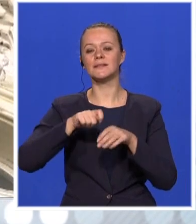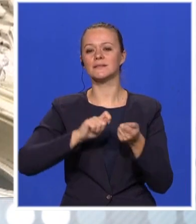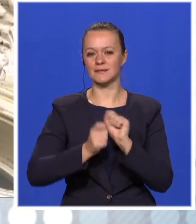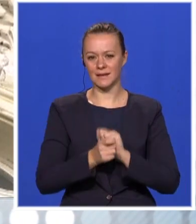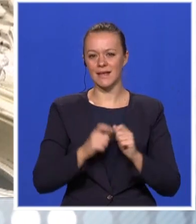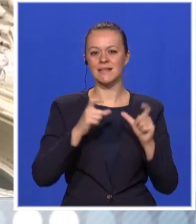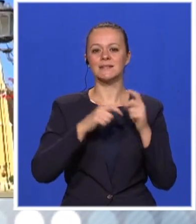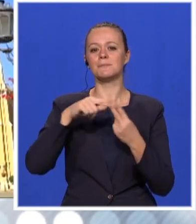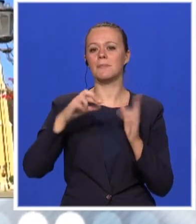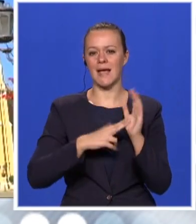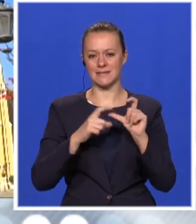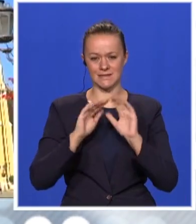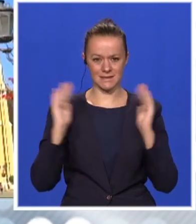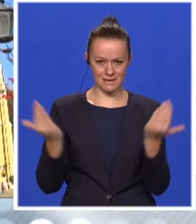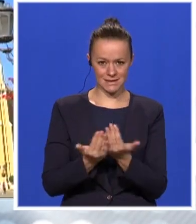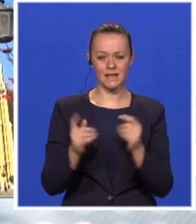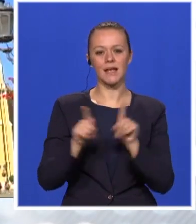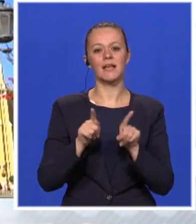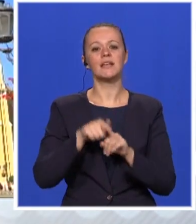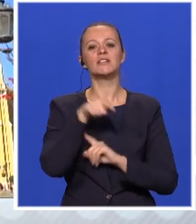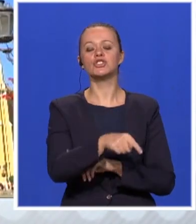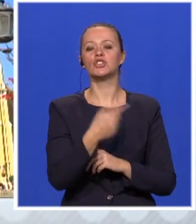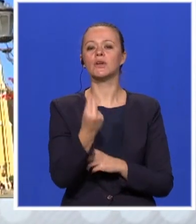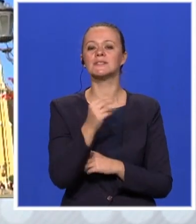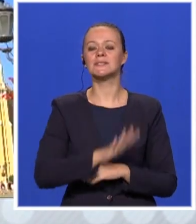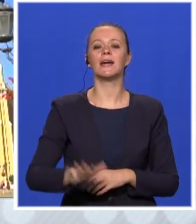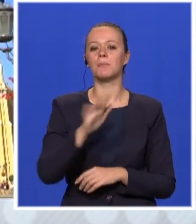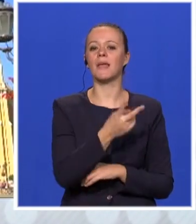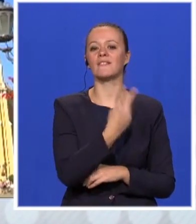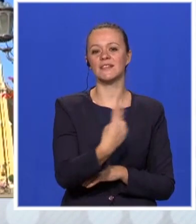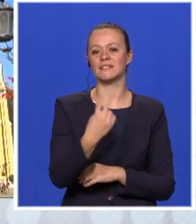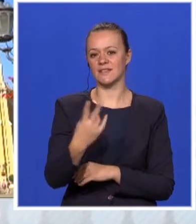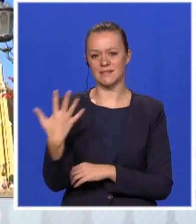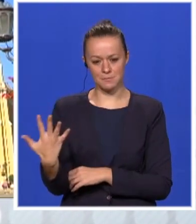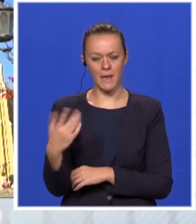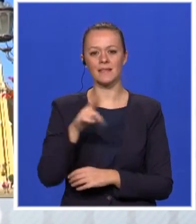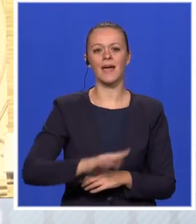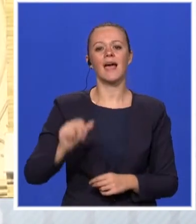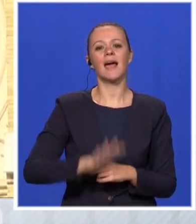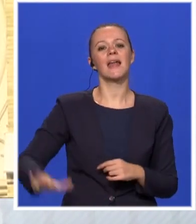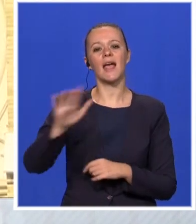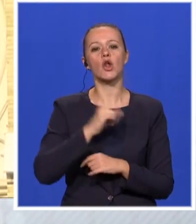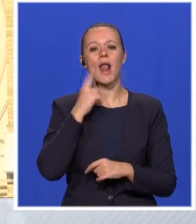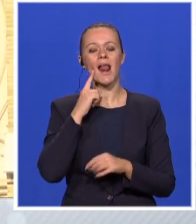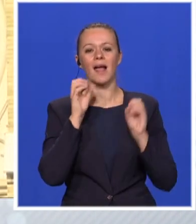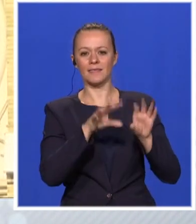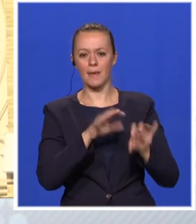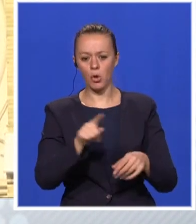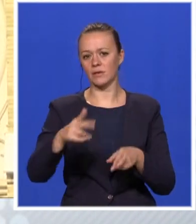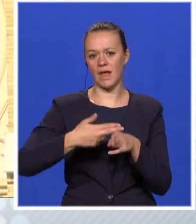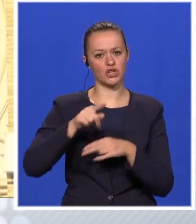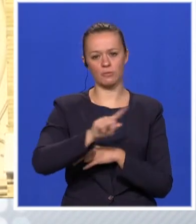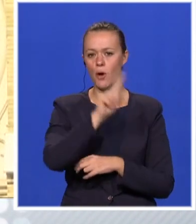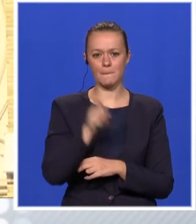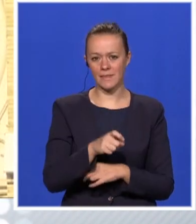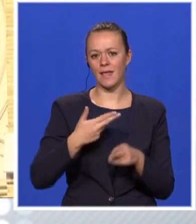izokopozicinojili i u okviru Srbije 2025 projekte regionalne deponije, da konačno rešimo pitanje tretmana komunalnog otpada u